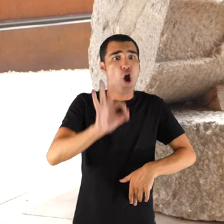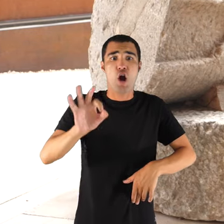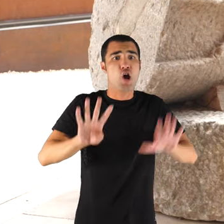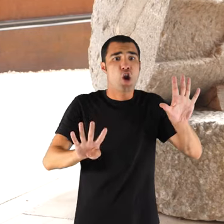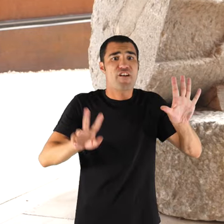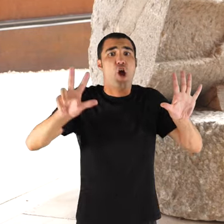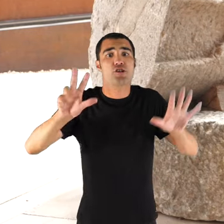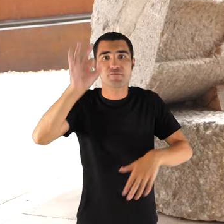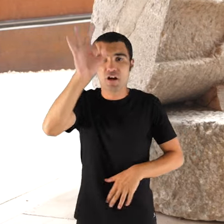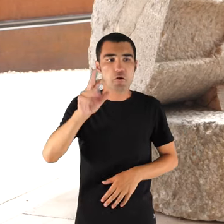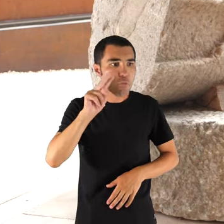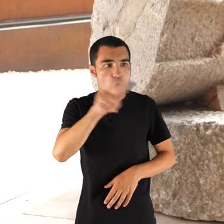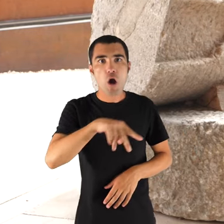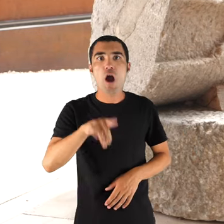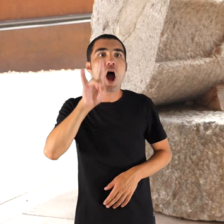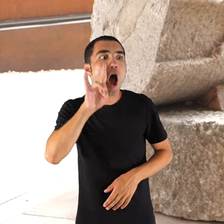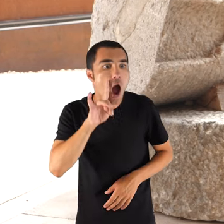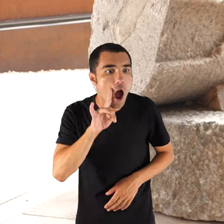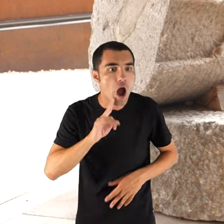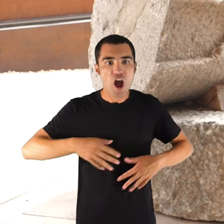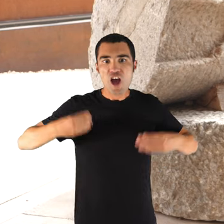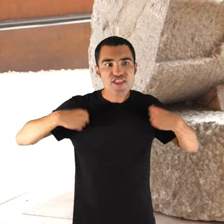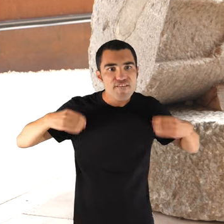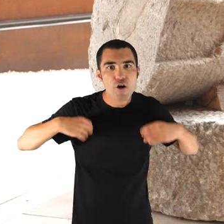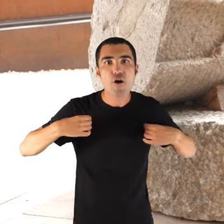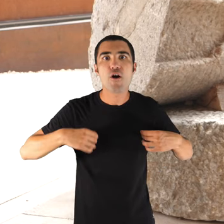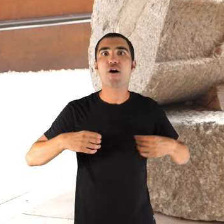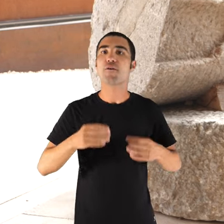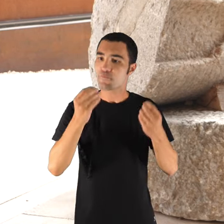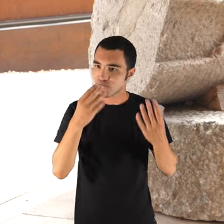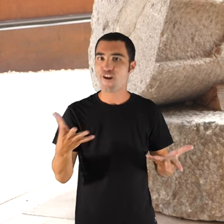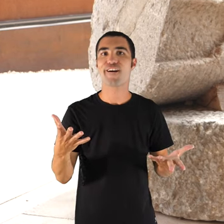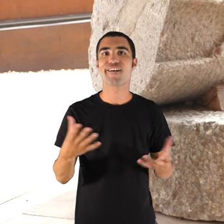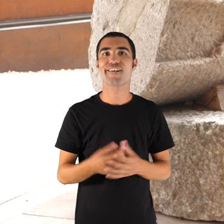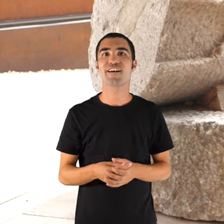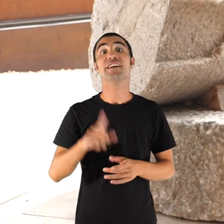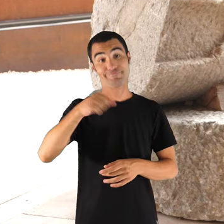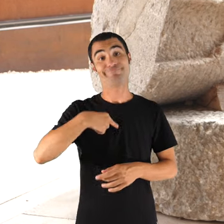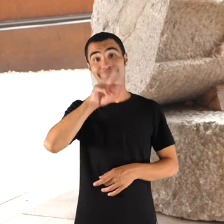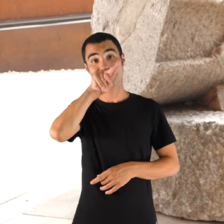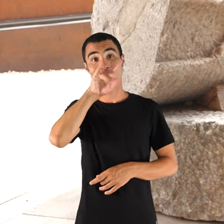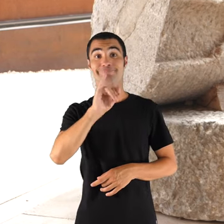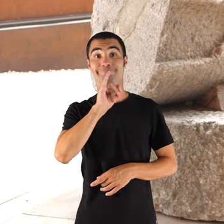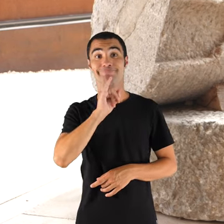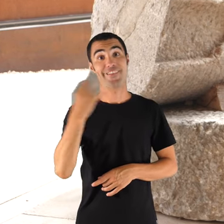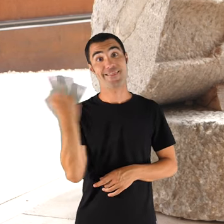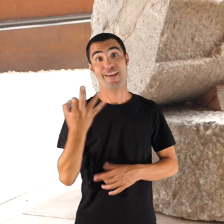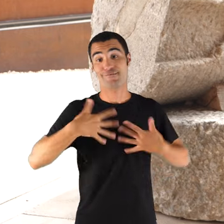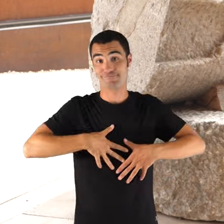la vols que disfruta. Car de saber idiomes, sí, però